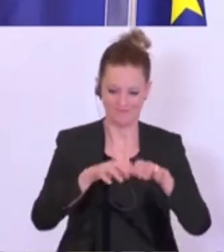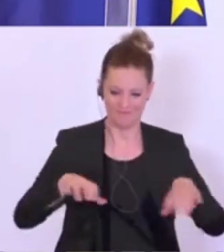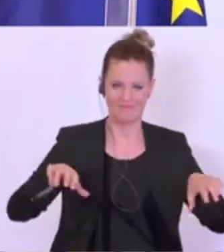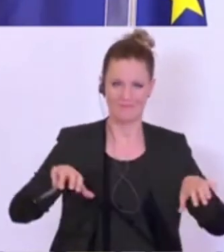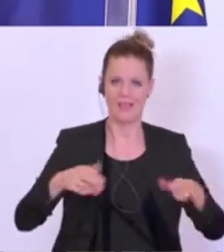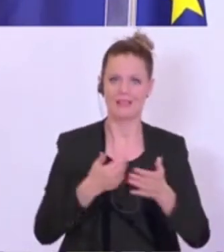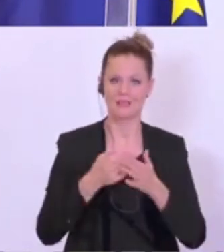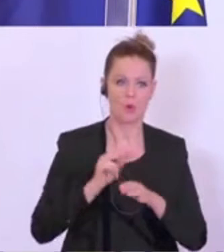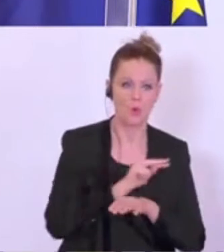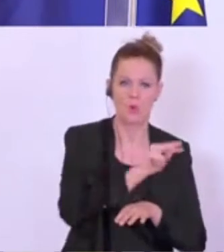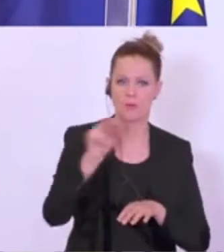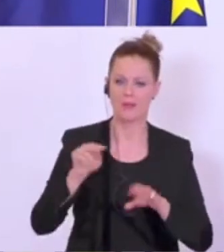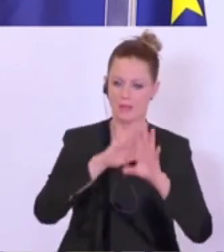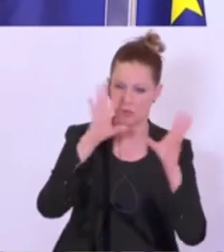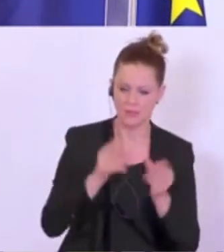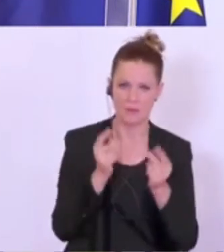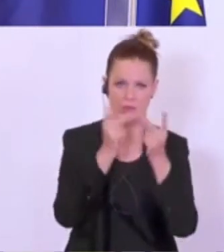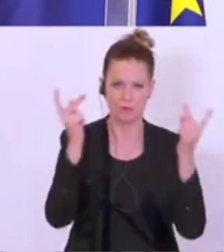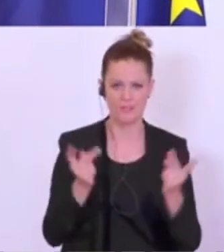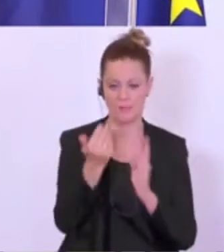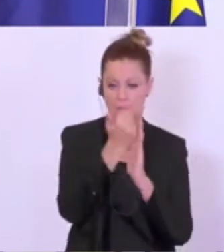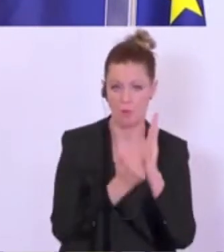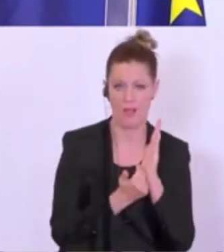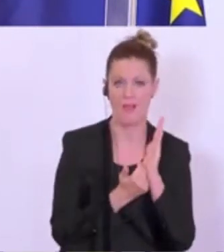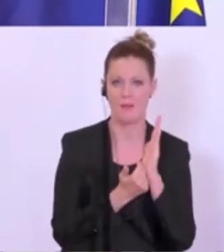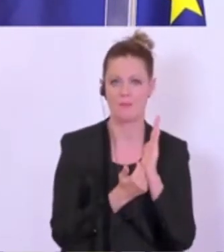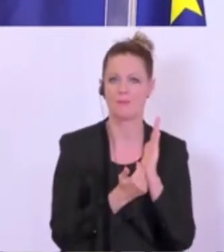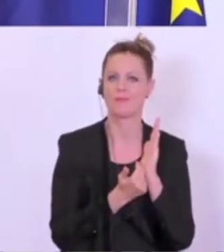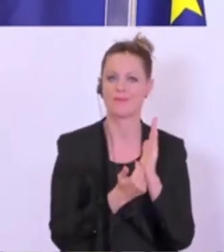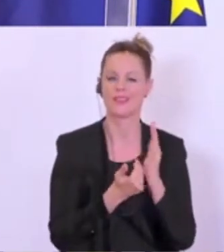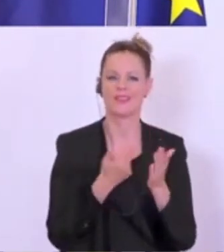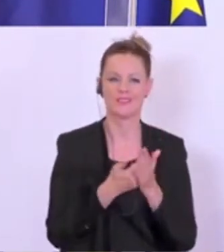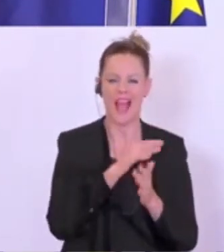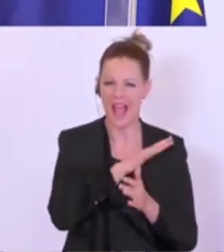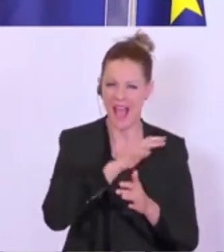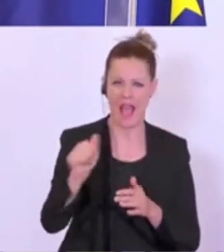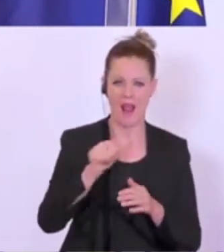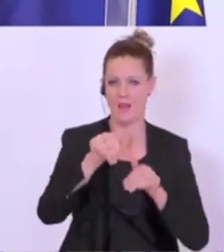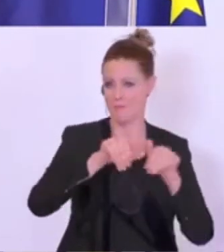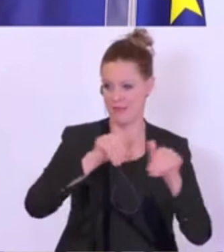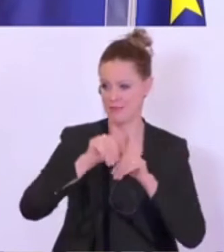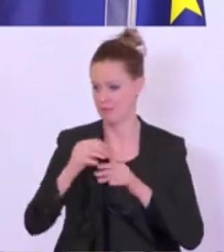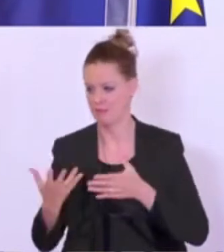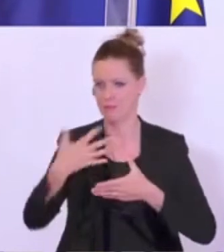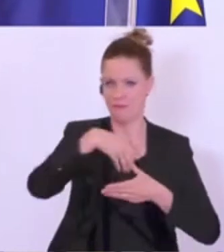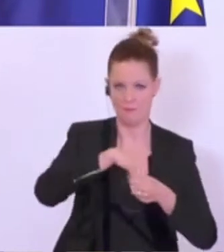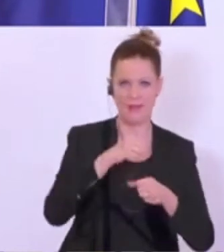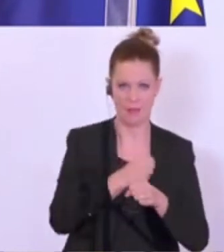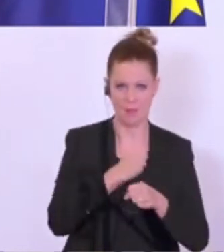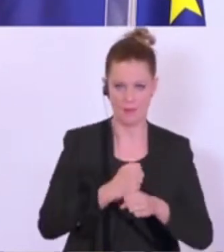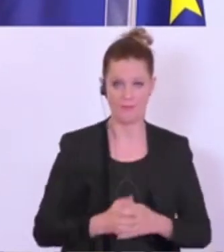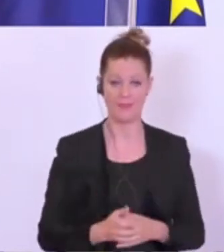Gesamtkonzept, dieses Gesamtprogramm und binden auch alle anderen Ministerien entsprechend ein. Zum